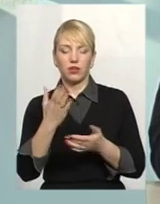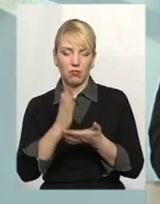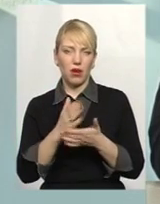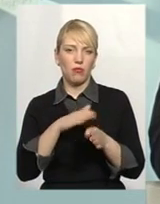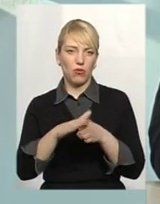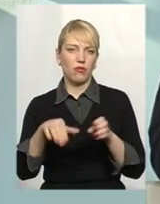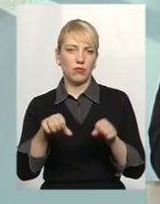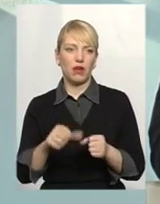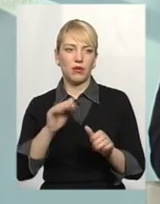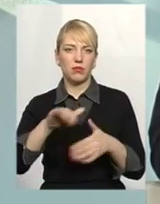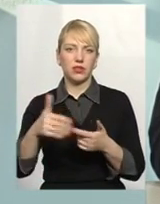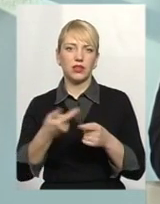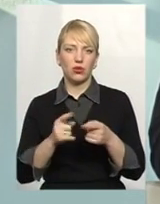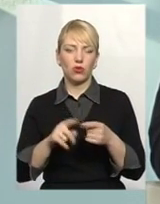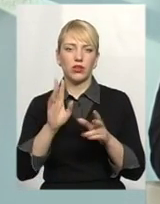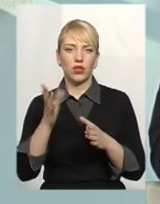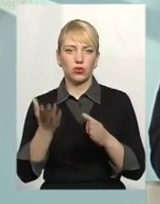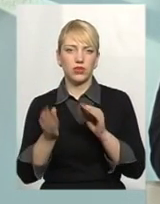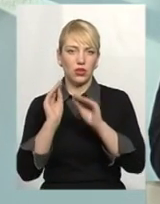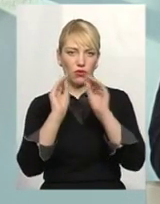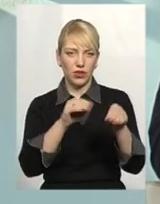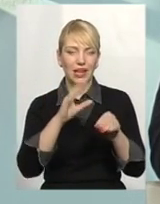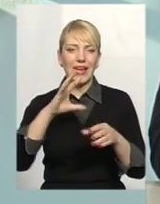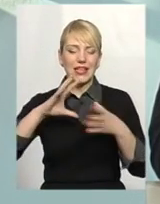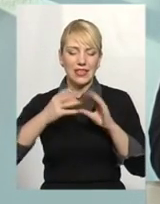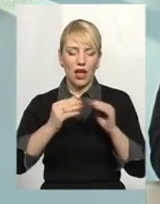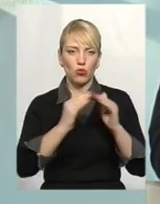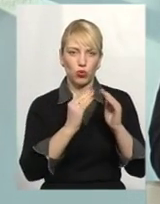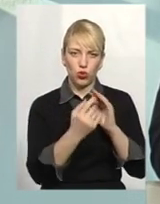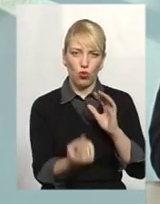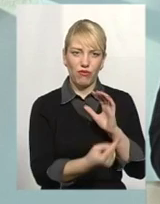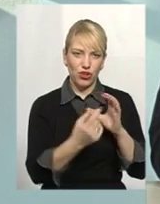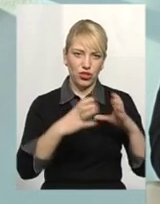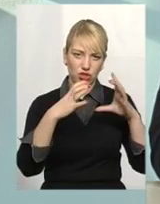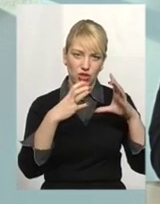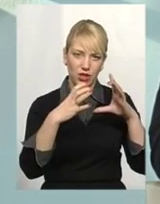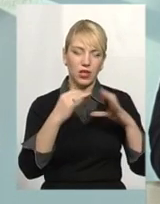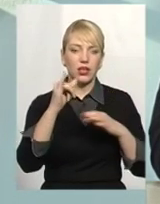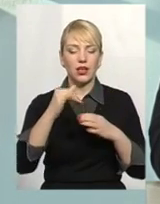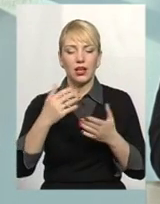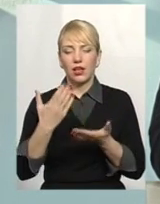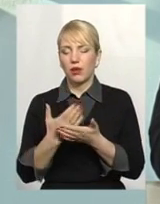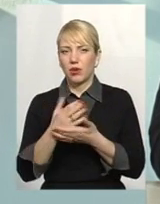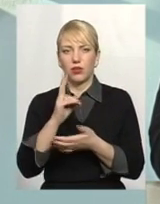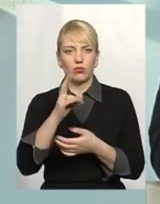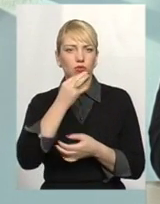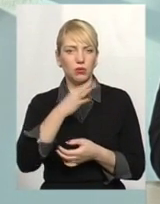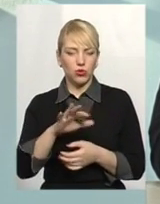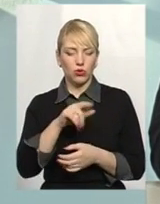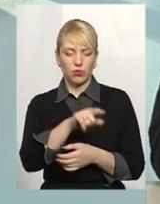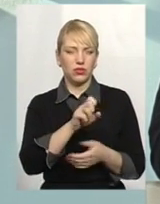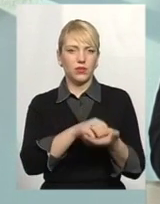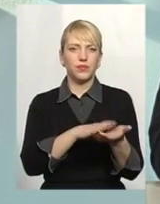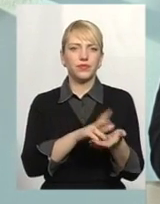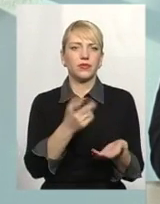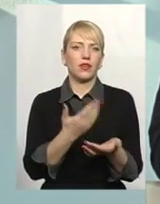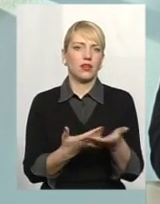після того, якщо встановився загальнобудинковий лічильник, і споживачу по якихось умовах не влаштовує його нарахування, ну,